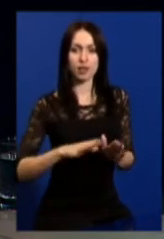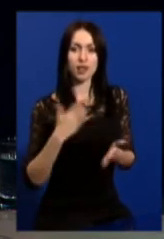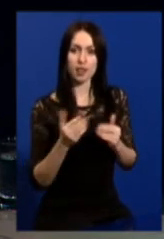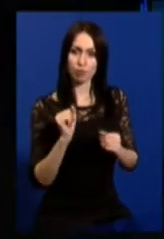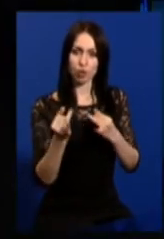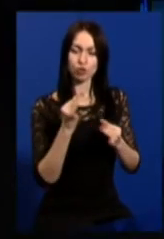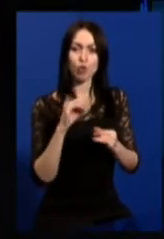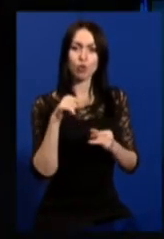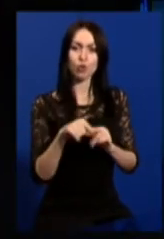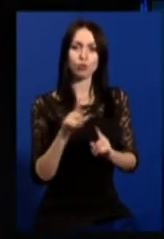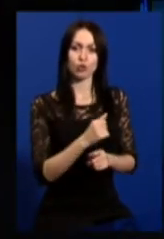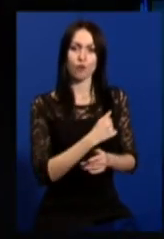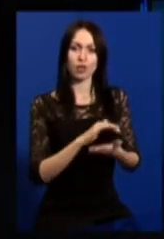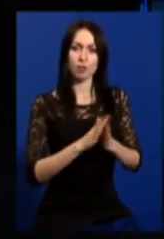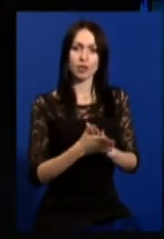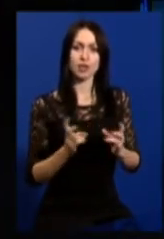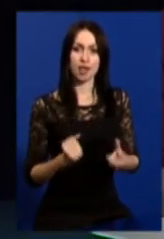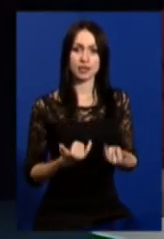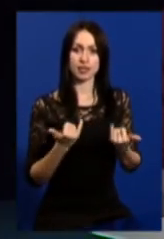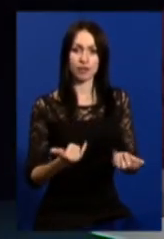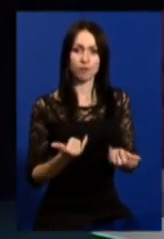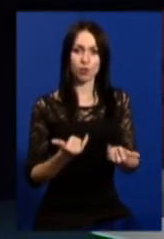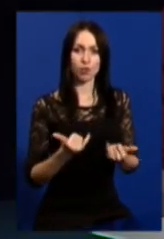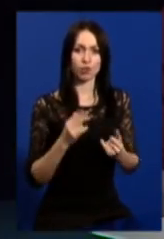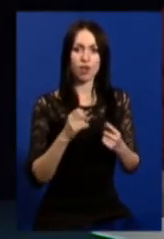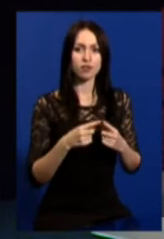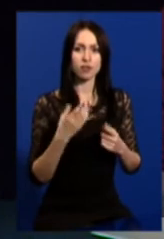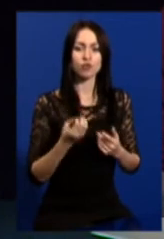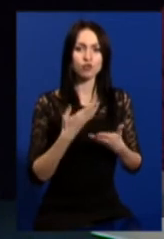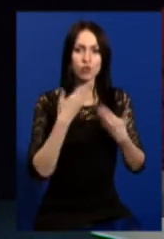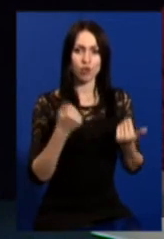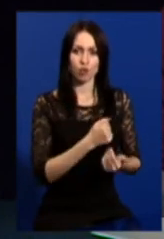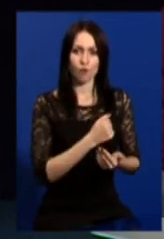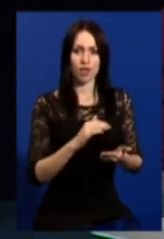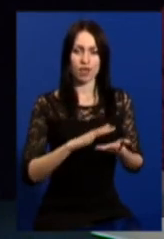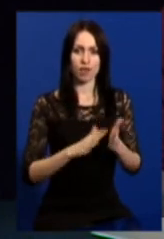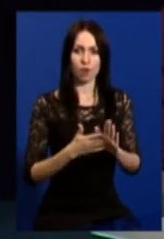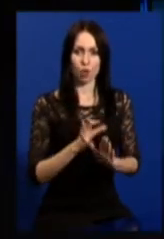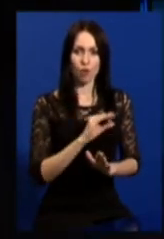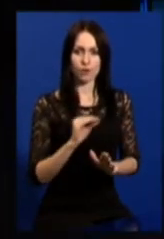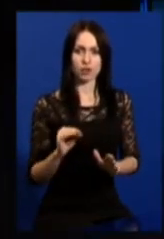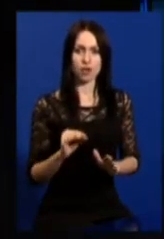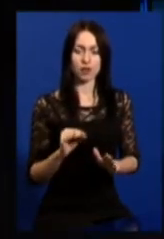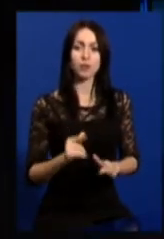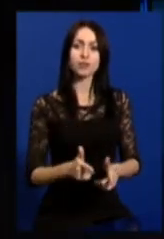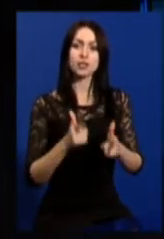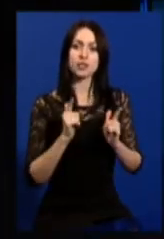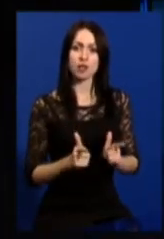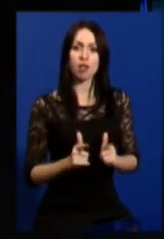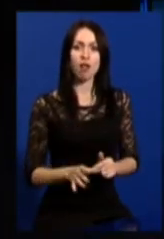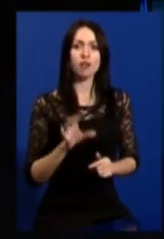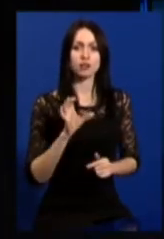можна говорити про те, що воєнний стан на сьогодні начинний? Його немає ще офіційно? Згідно з